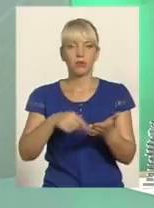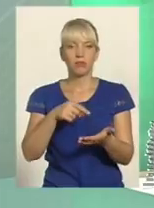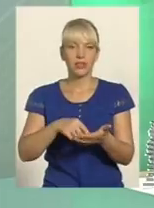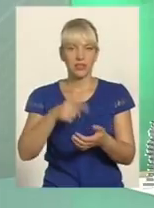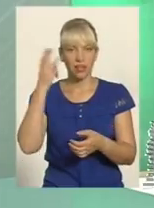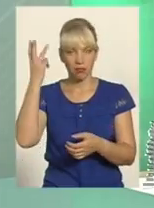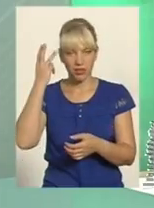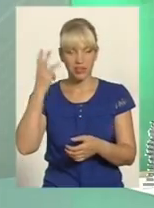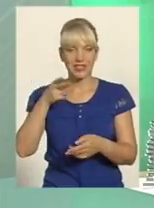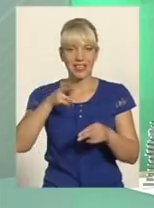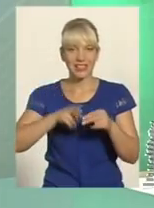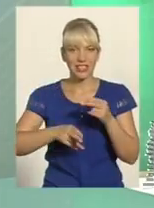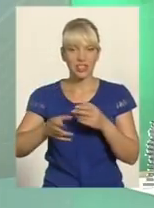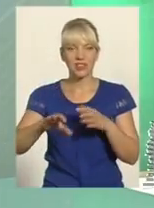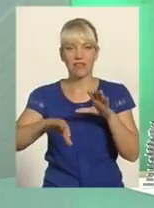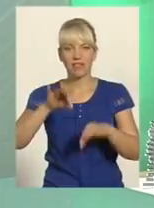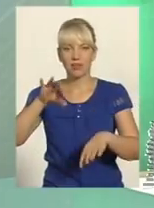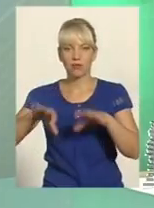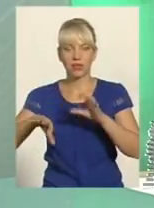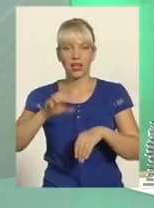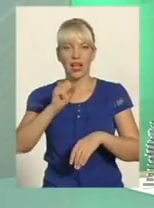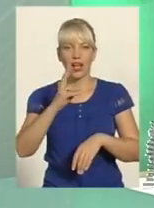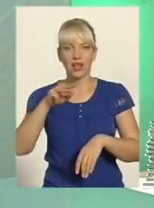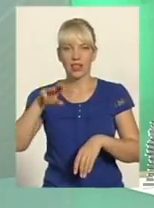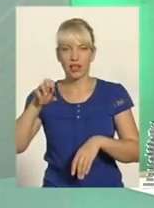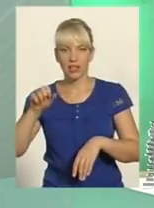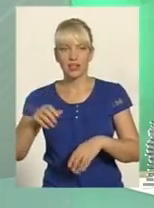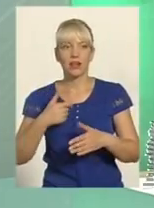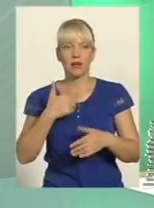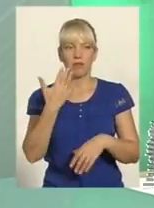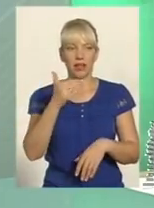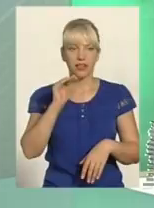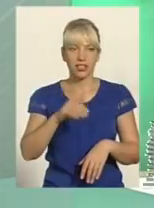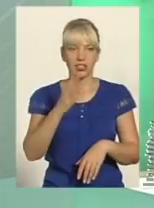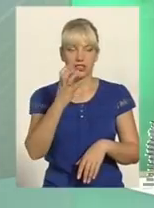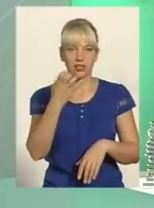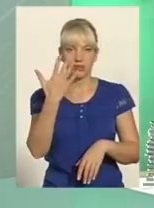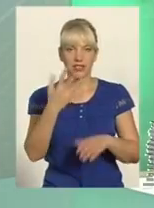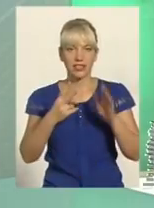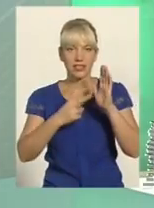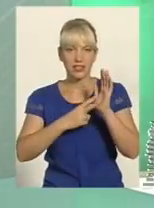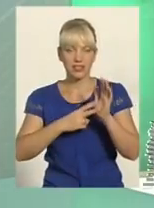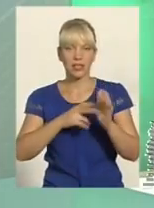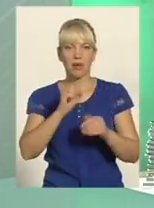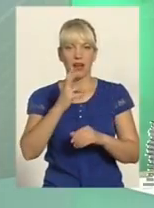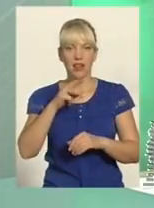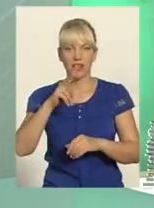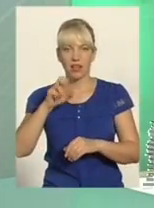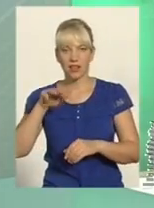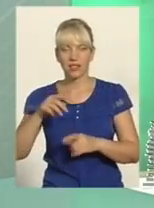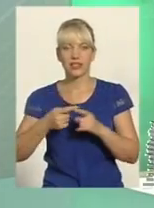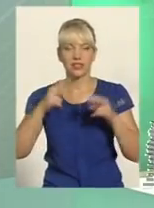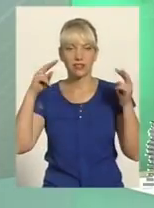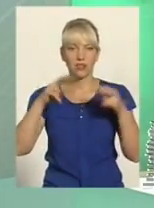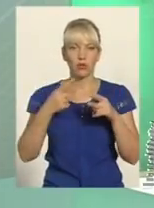анкет. Сьогодні ми опрацювали 5457 анкети. Це свідчить про те, що десь більше 20